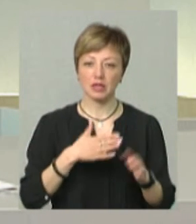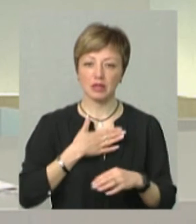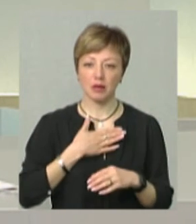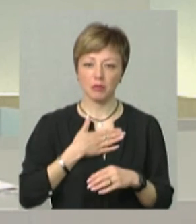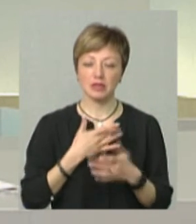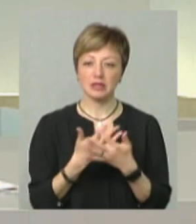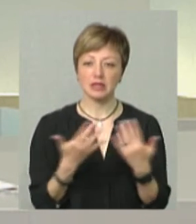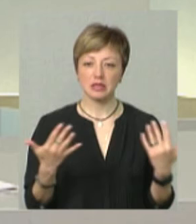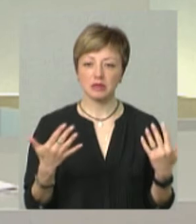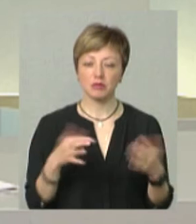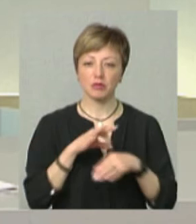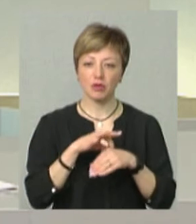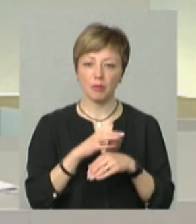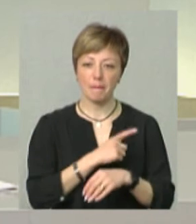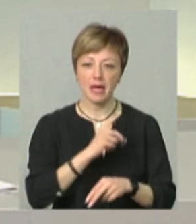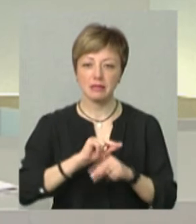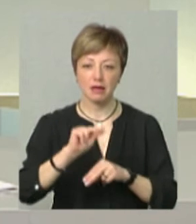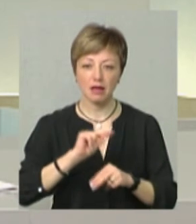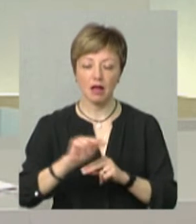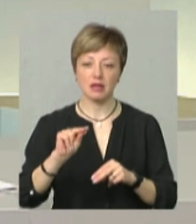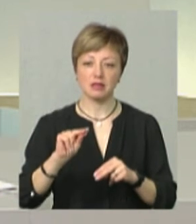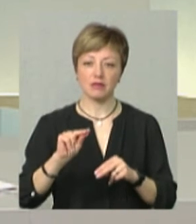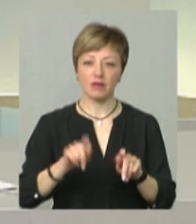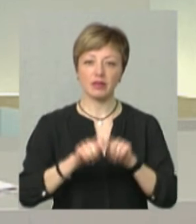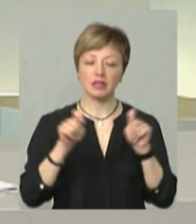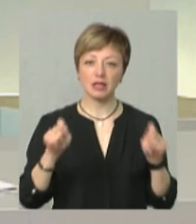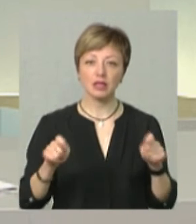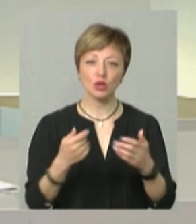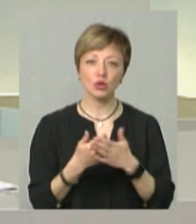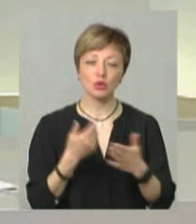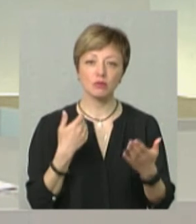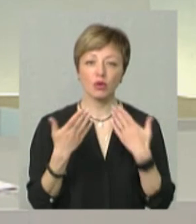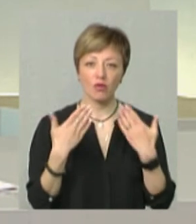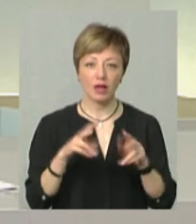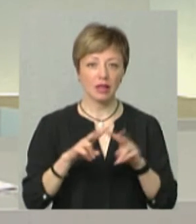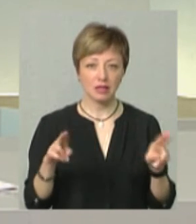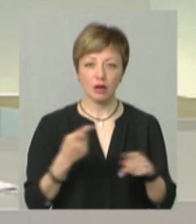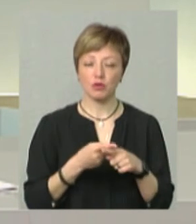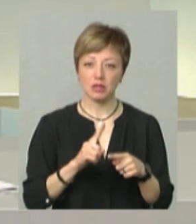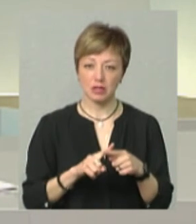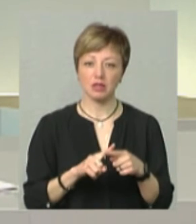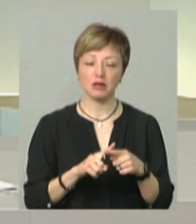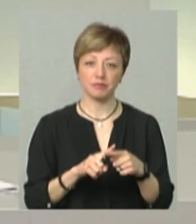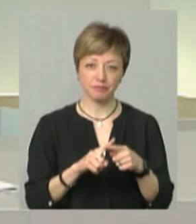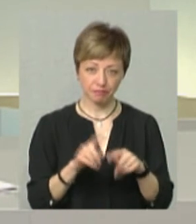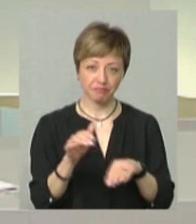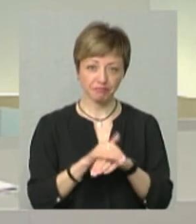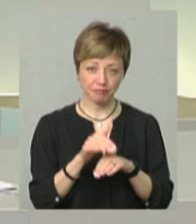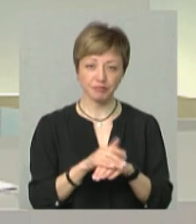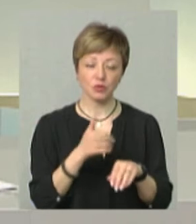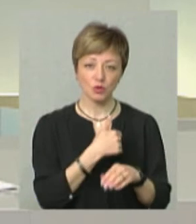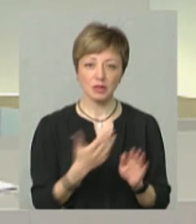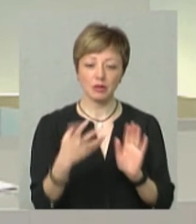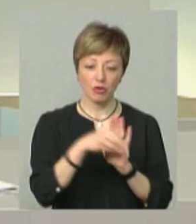з різним проведенням майстер-класів, відкриті до спілкування. І ми так само це вітаємо і хочемо це